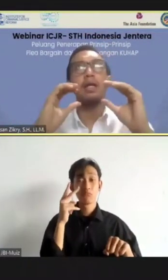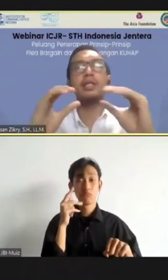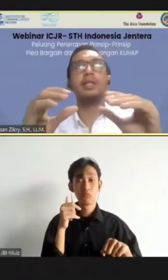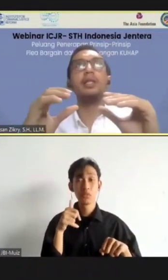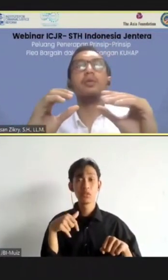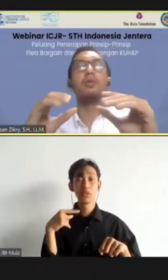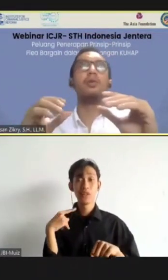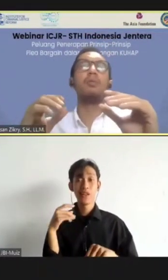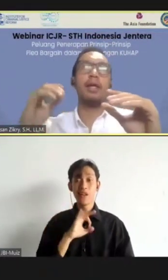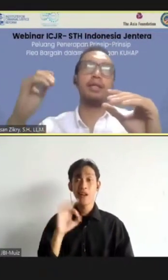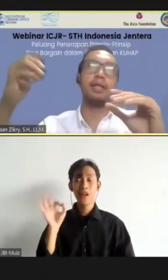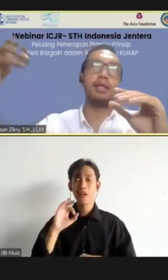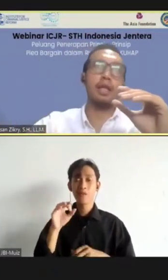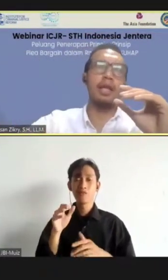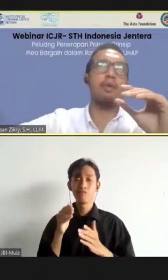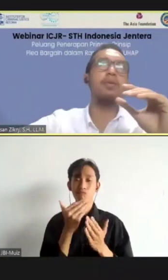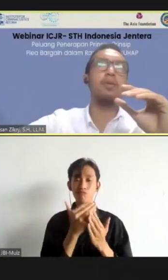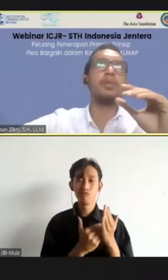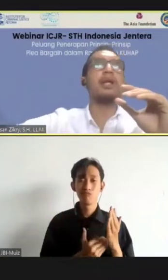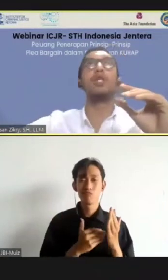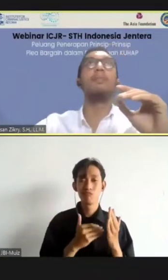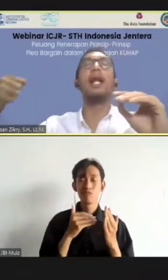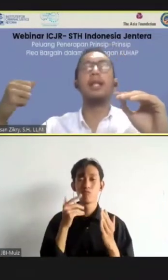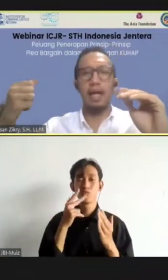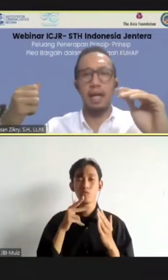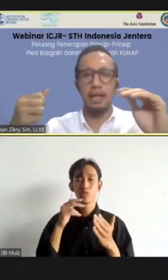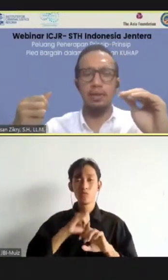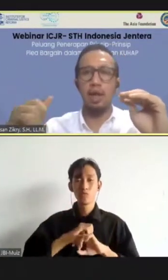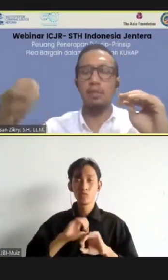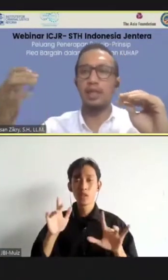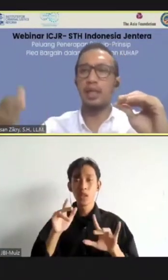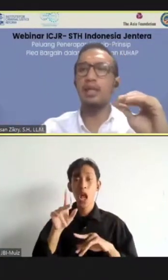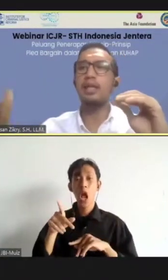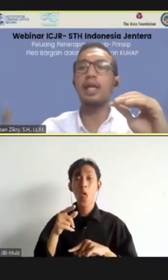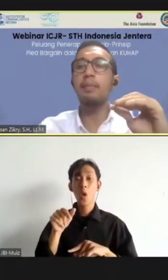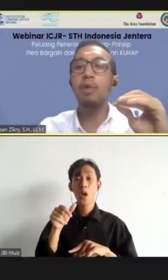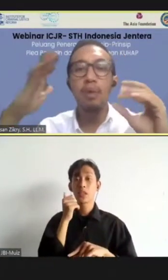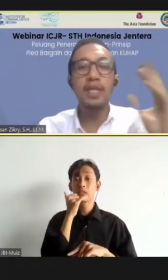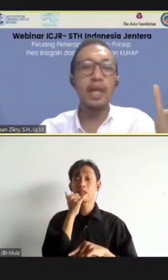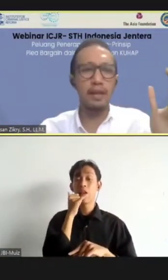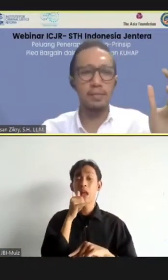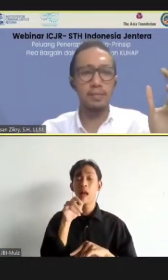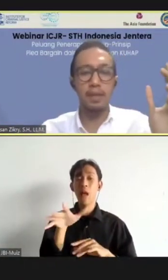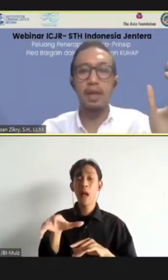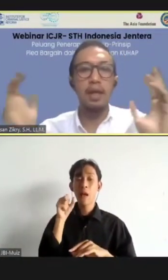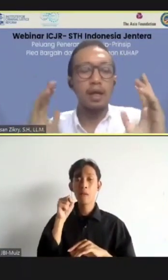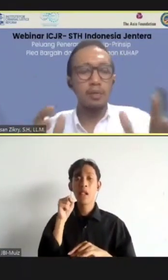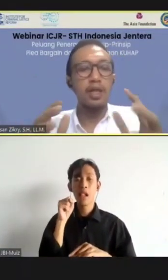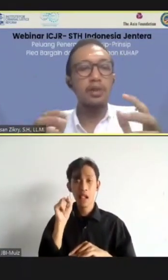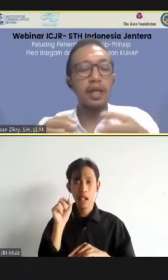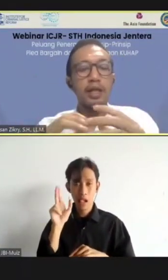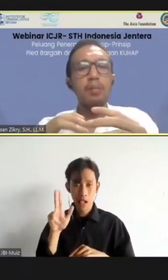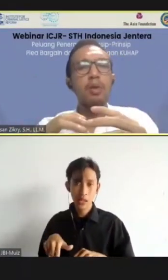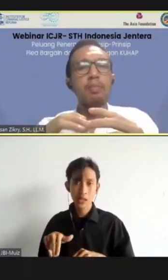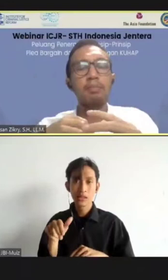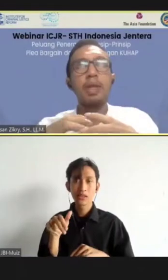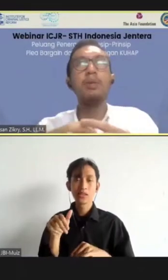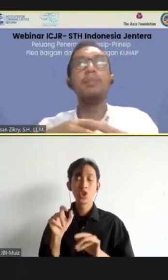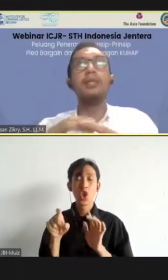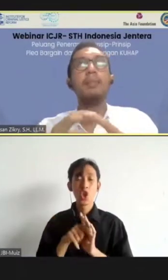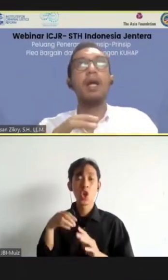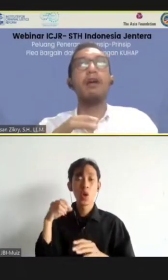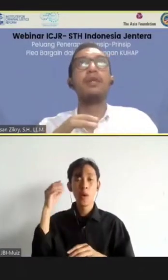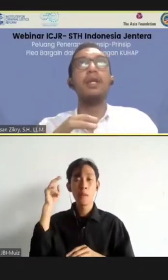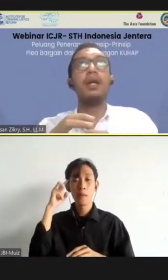yang rigid, untuk bagi si terdakwa, untuk mencabut kembali keterangannya itu, kalau misalnya dia ternyata berubah pikiran. Kemudian juga kita belum